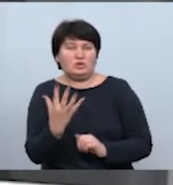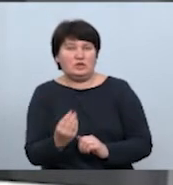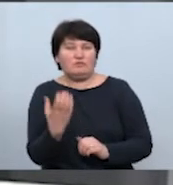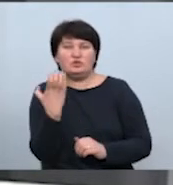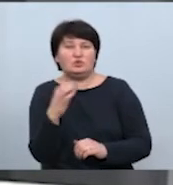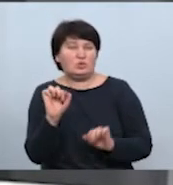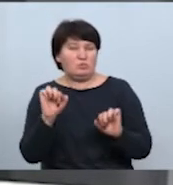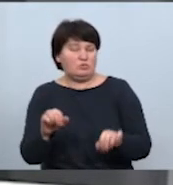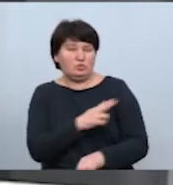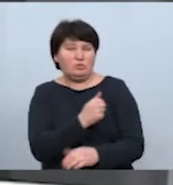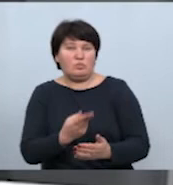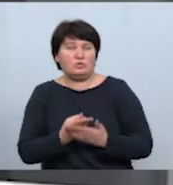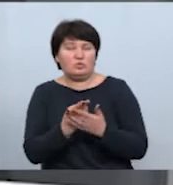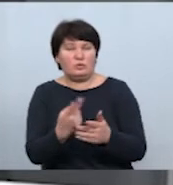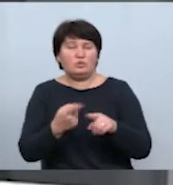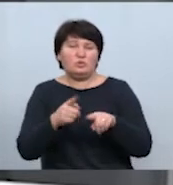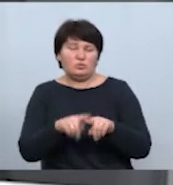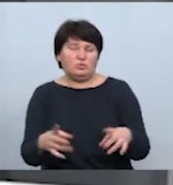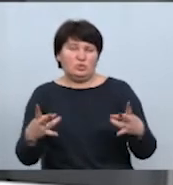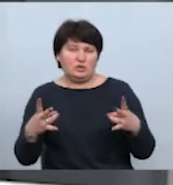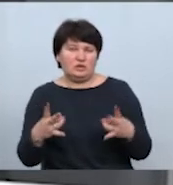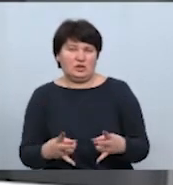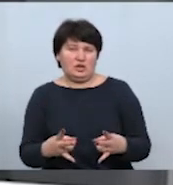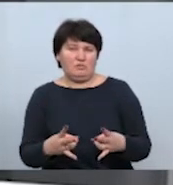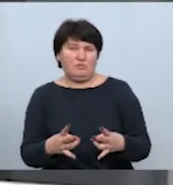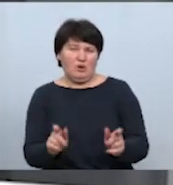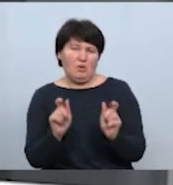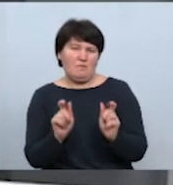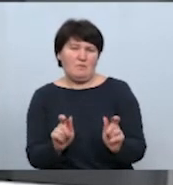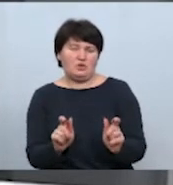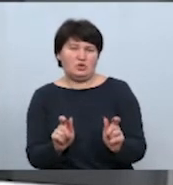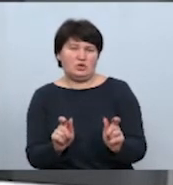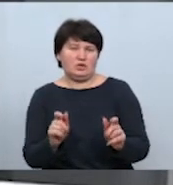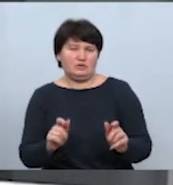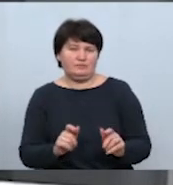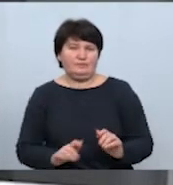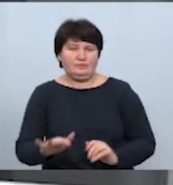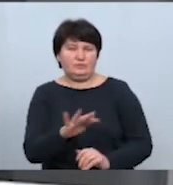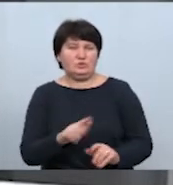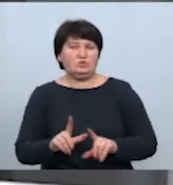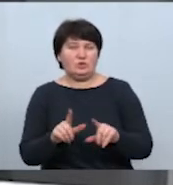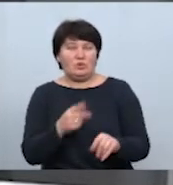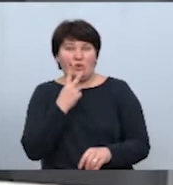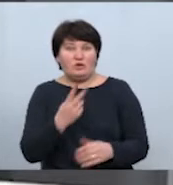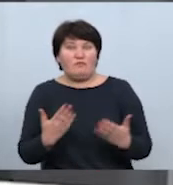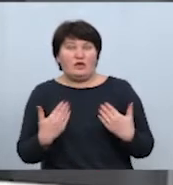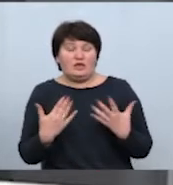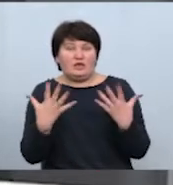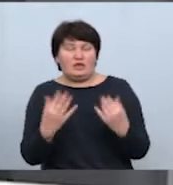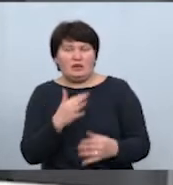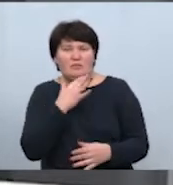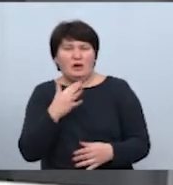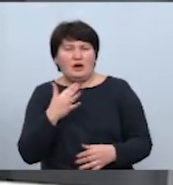буде поступати. Тому треба, я вважаю, обмежити. Тому що те, що я бачив на вихідних, коли велика кількість з